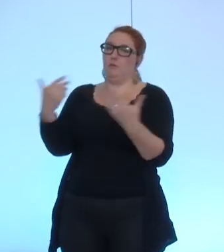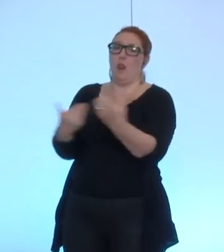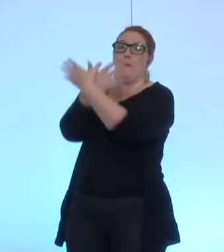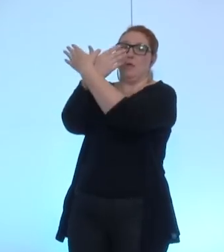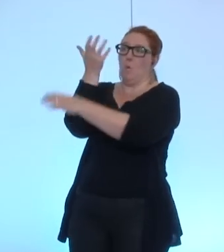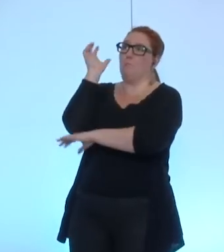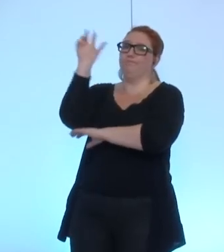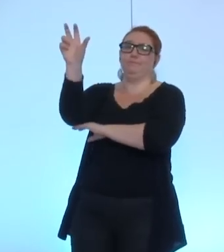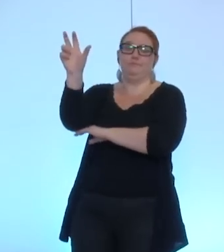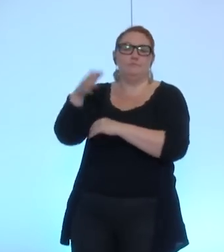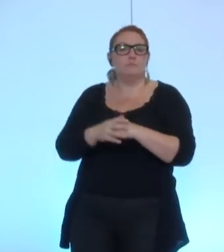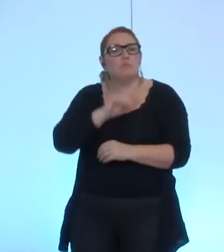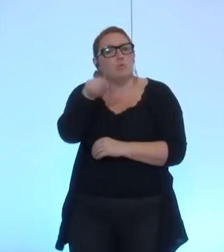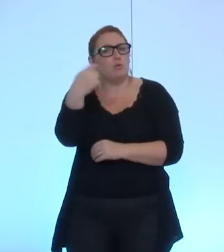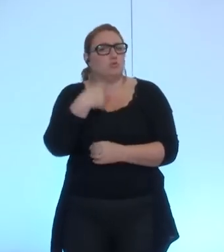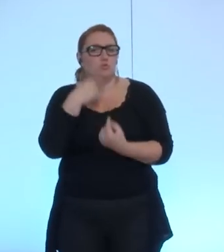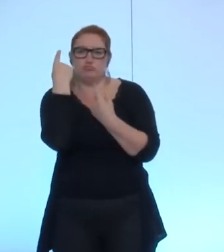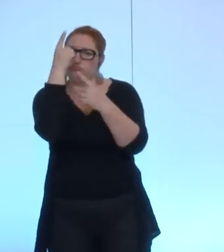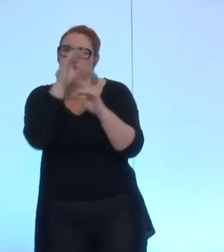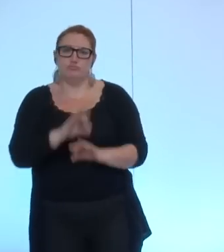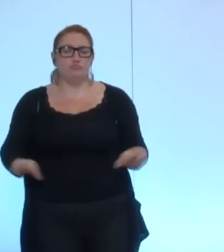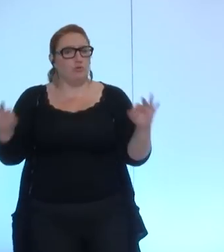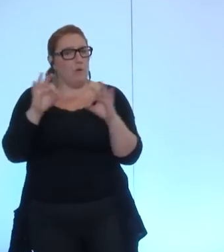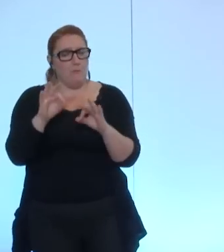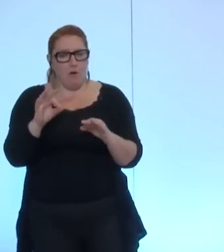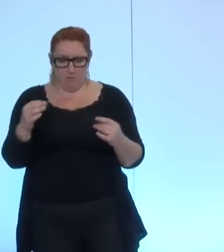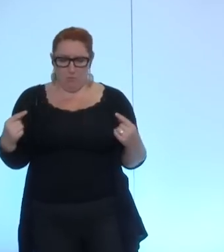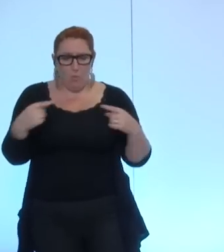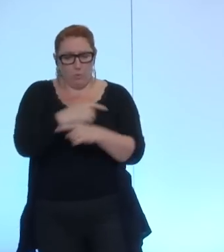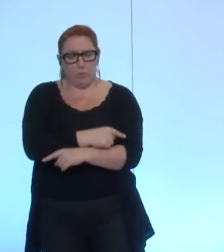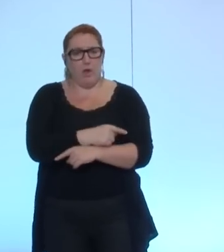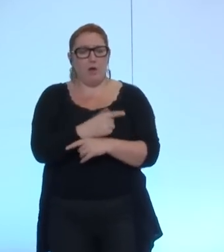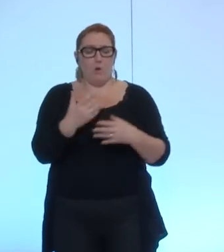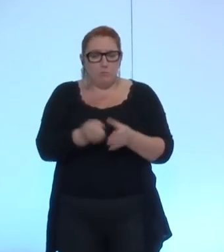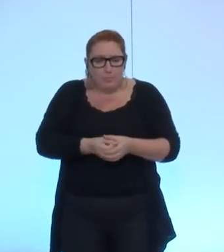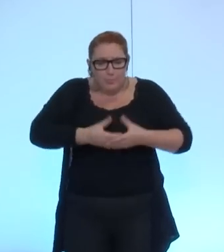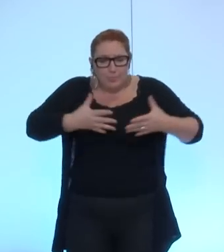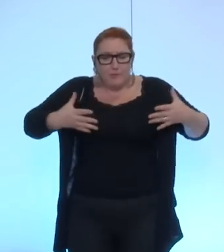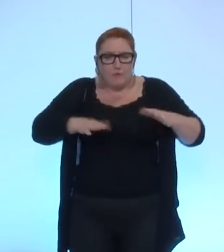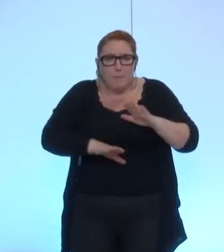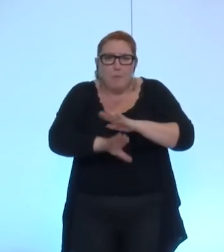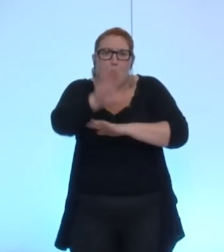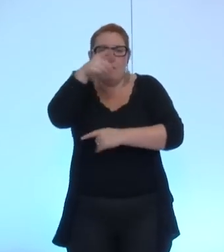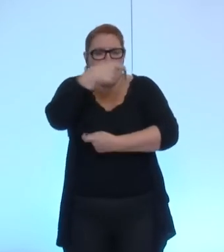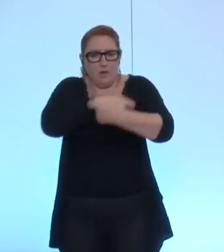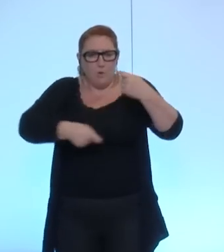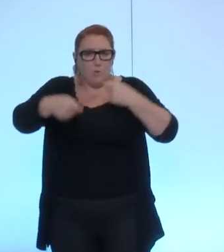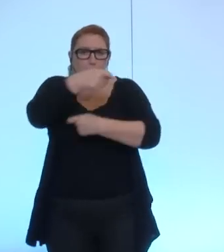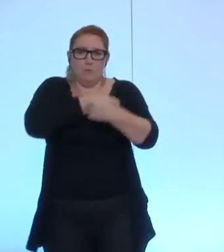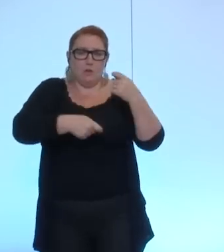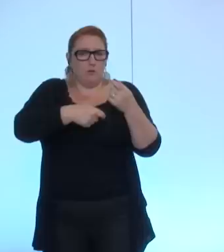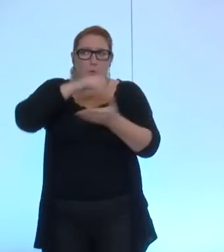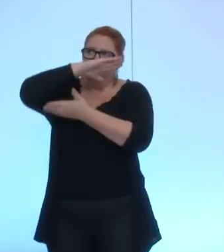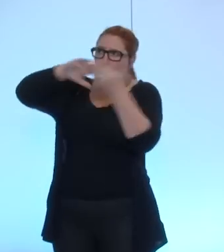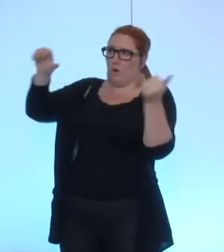avoir. Nous sommes favorables à ce que le débat du développement économique soit porté ensuite au niveau de la